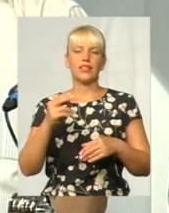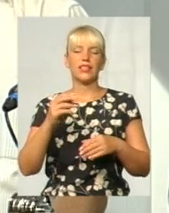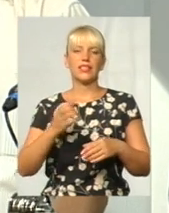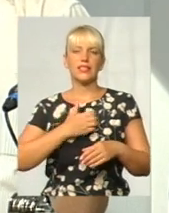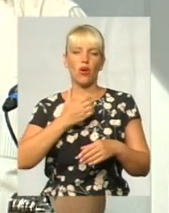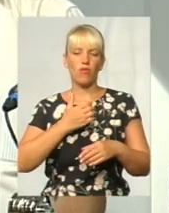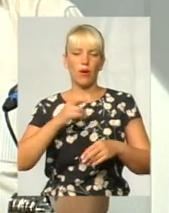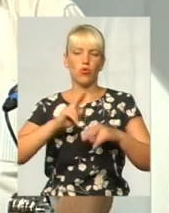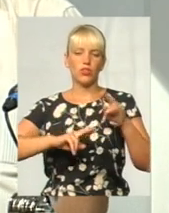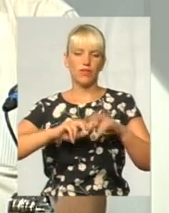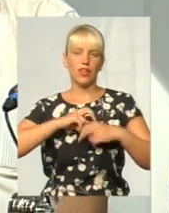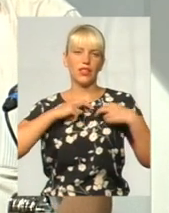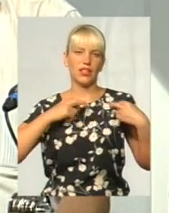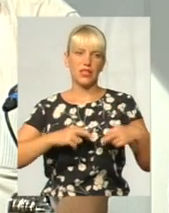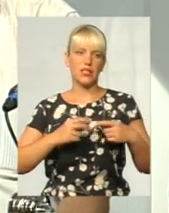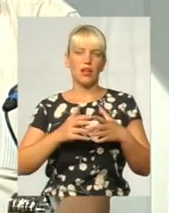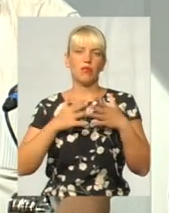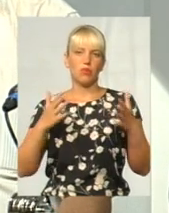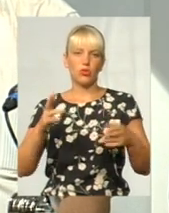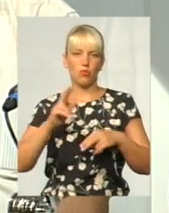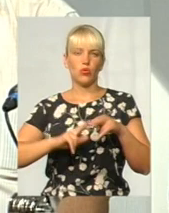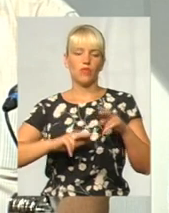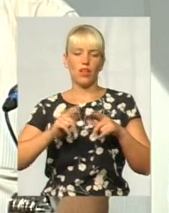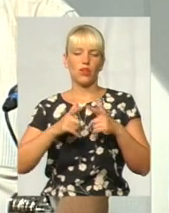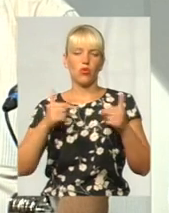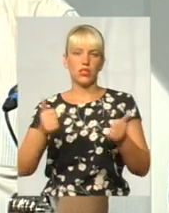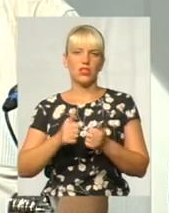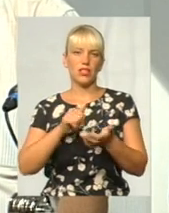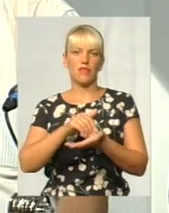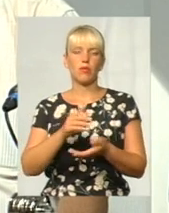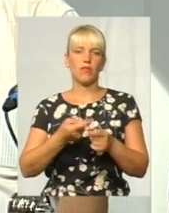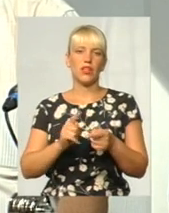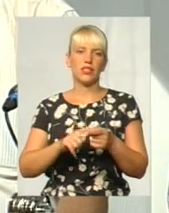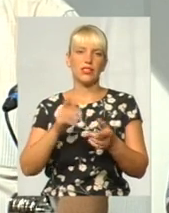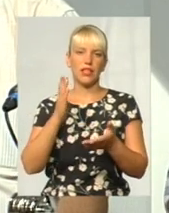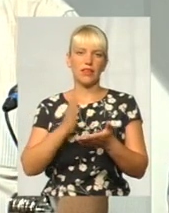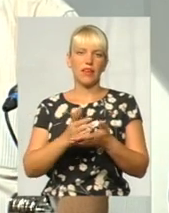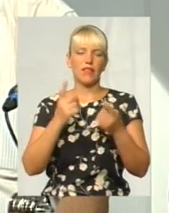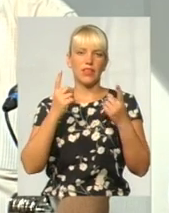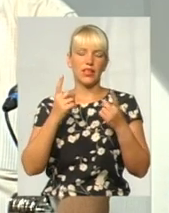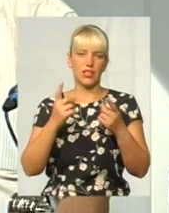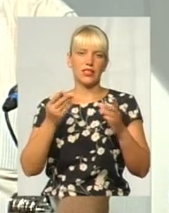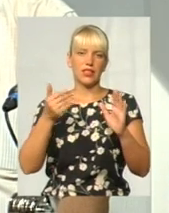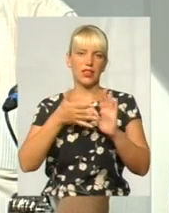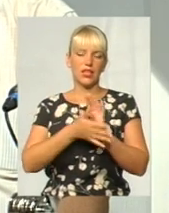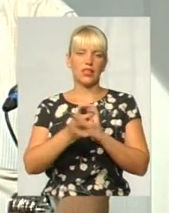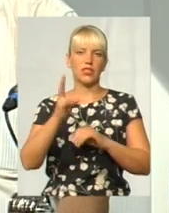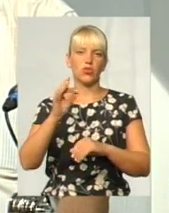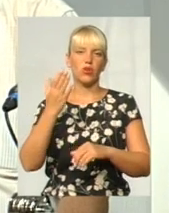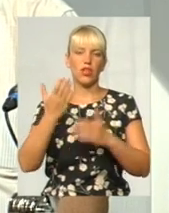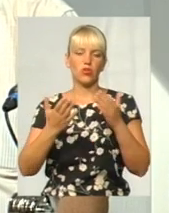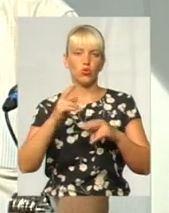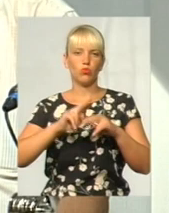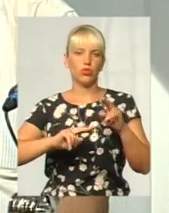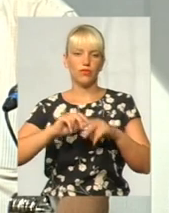ризиків фактично більшість будівельних організацій відмовляється, тому що це несе певною мірою великі затрати. Але в той же час, коли будівельник